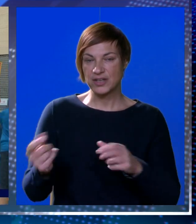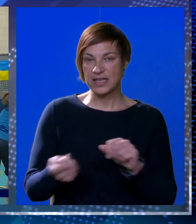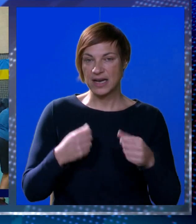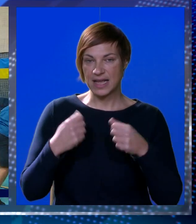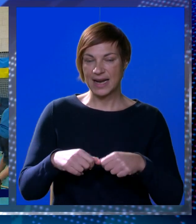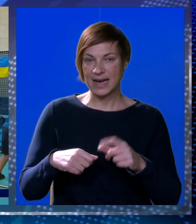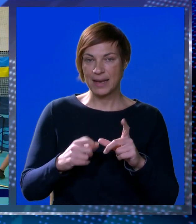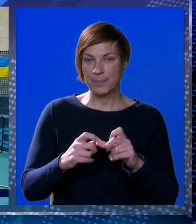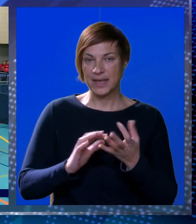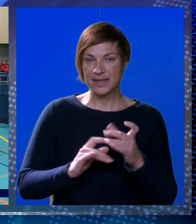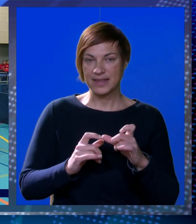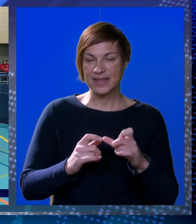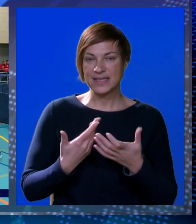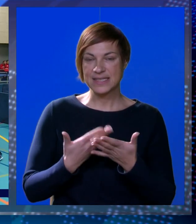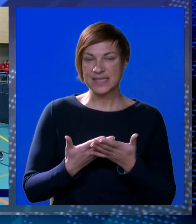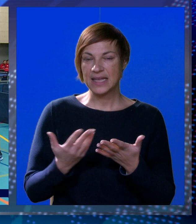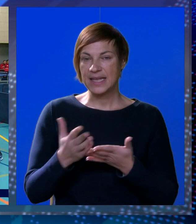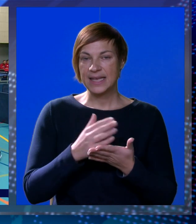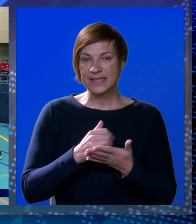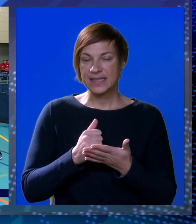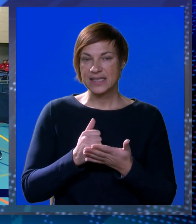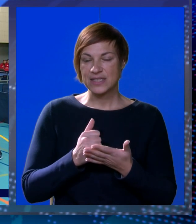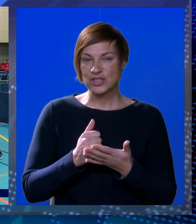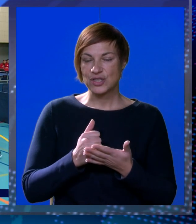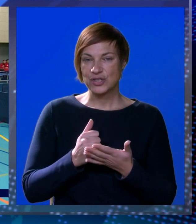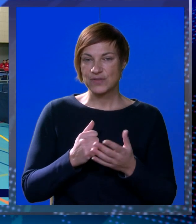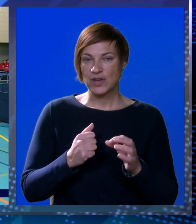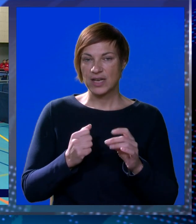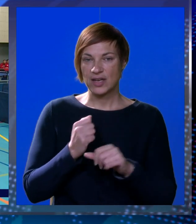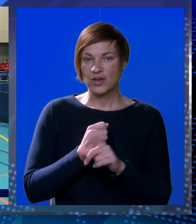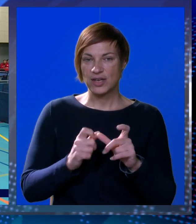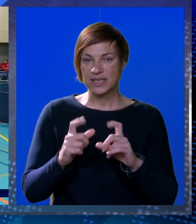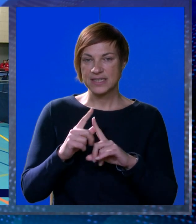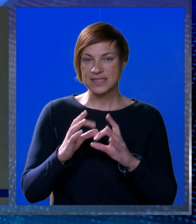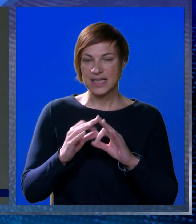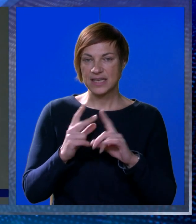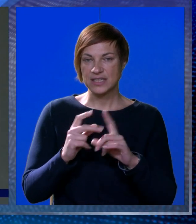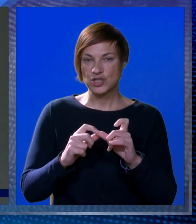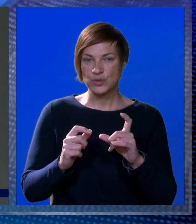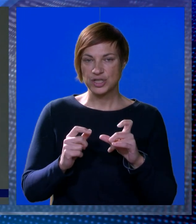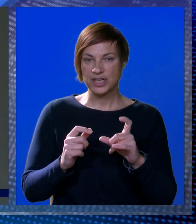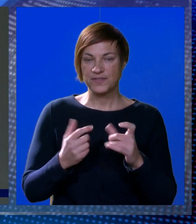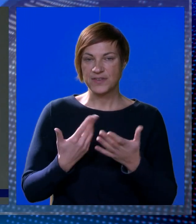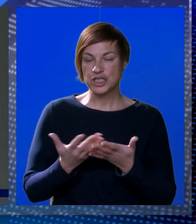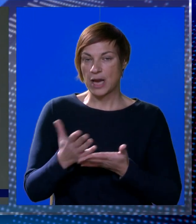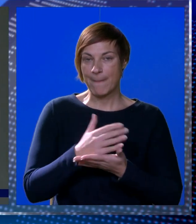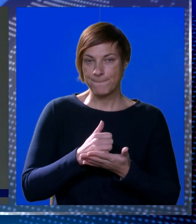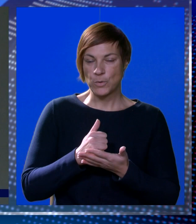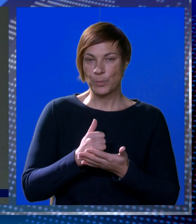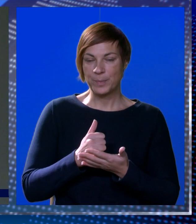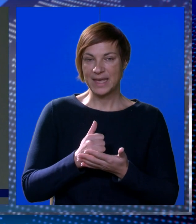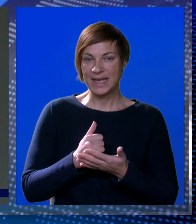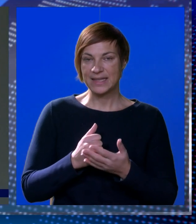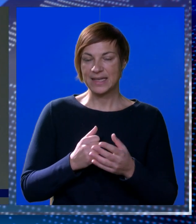stolnoteninskog kluba Libertas, gdje su osvojili Nedjeljko Ogresta i Bedran Đuđević. su